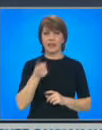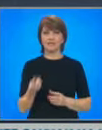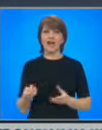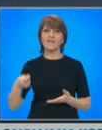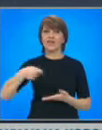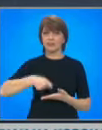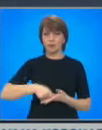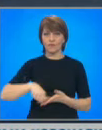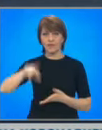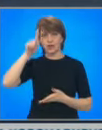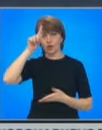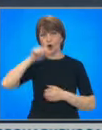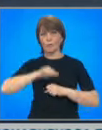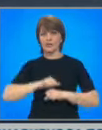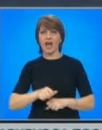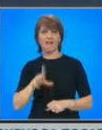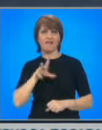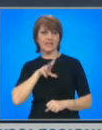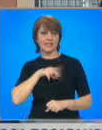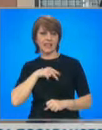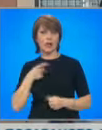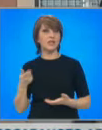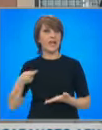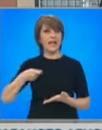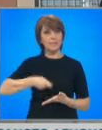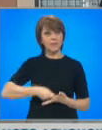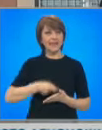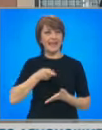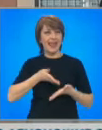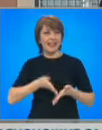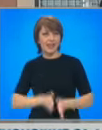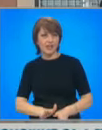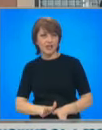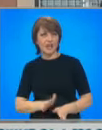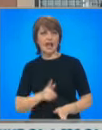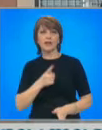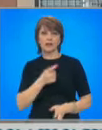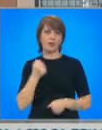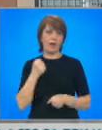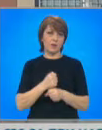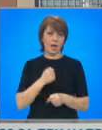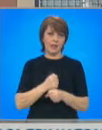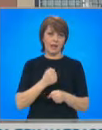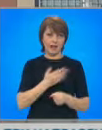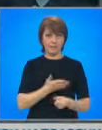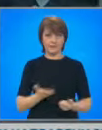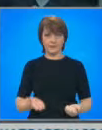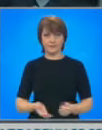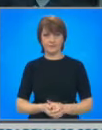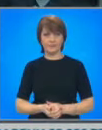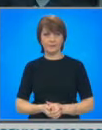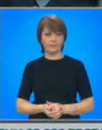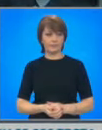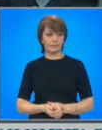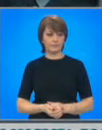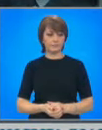трябва да възстанови на столичната община възнагражденията изплатени на дъщеря ей, докато е била назначена в условията на конфликт на интереси.